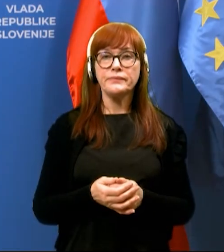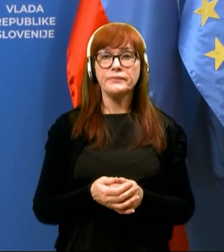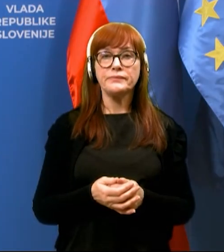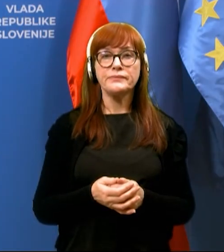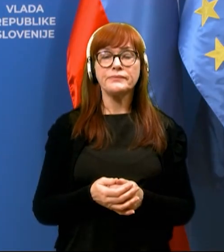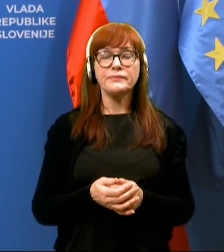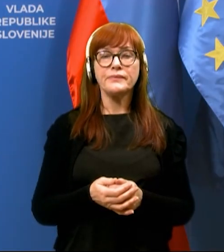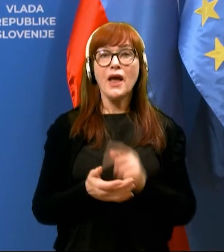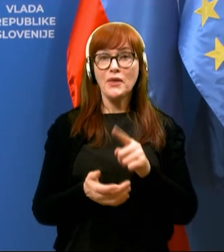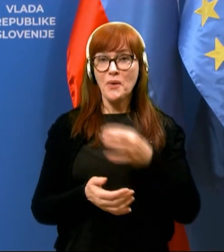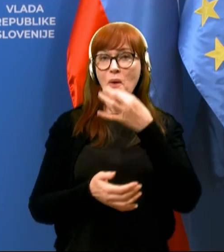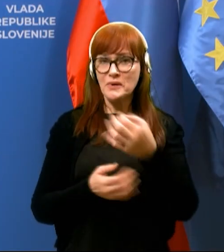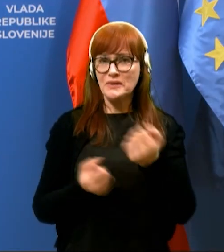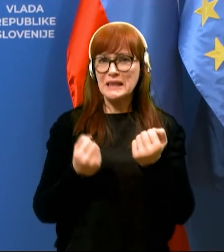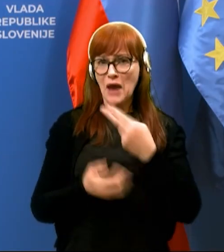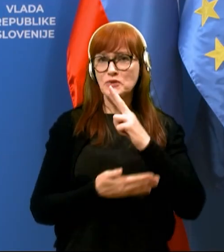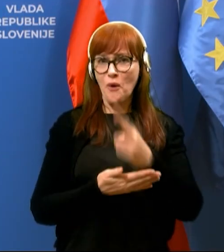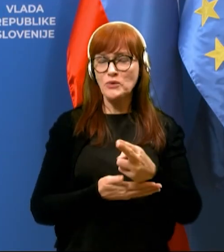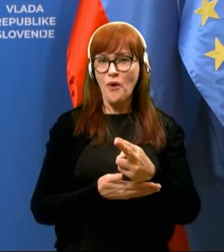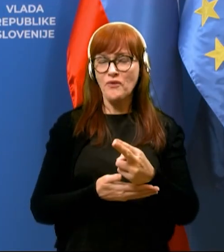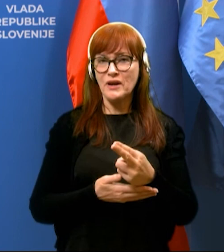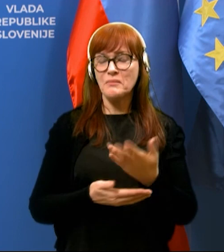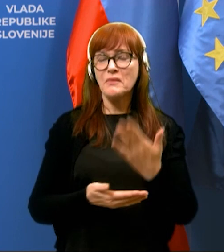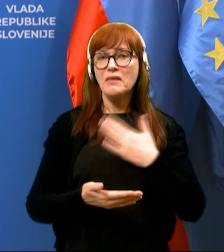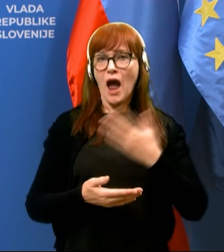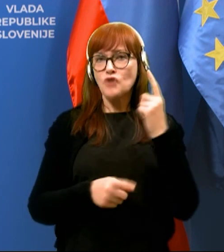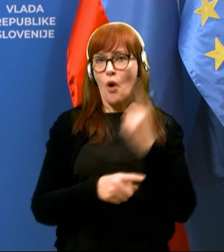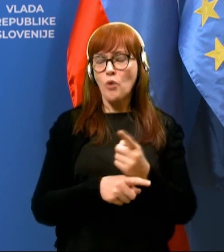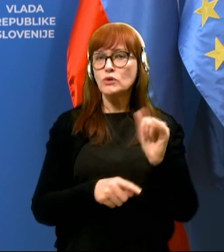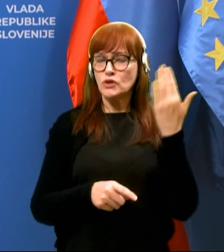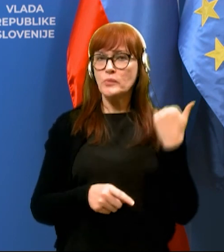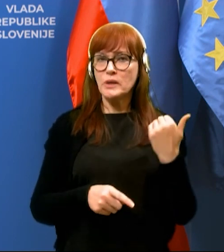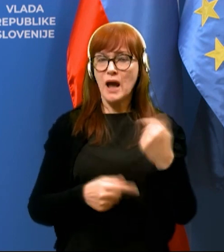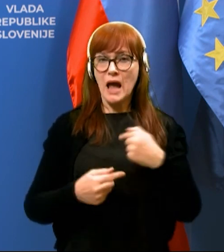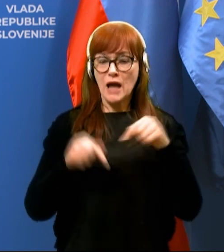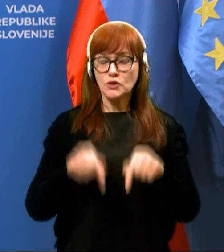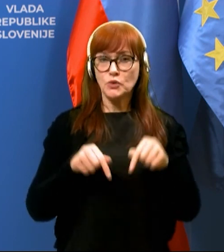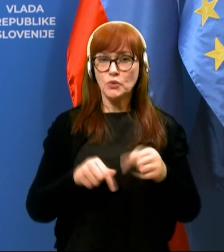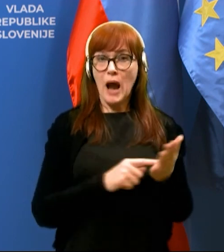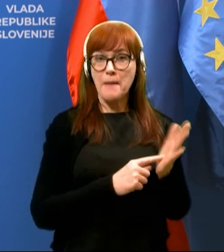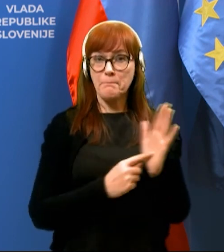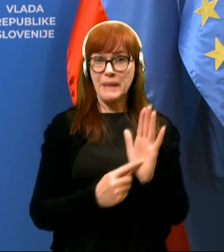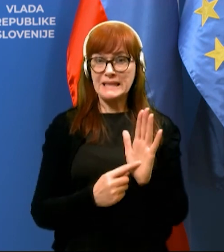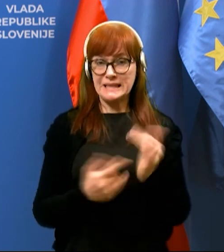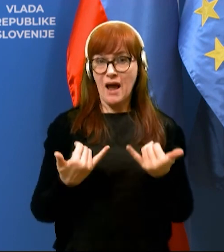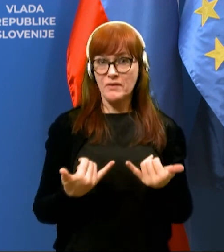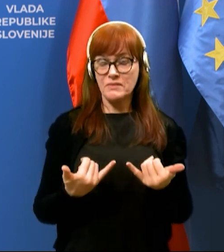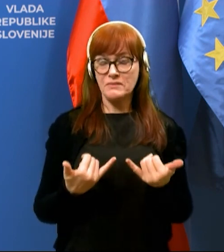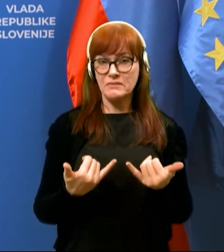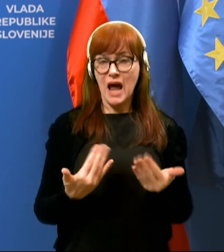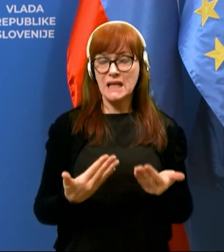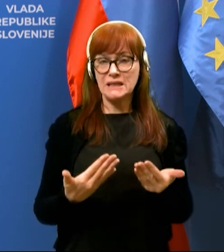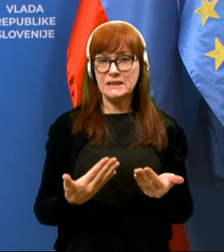Na to vprašanje vam težko odgovorim. Na danšnjo odločitev je bila, da se jaz tukaj predstavim, kar se tiče,